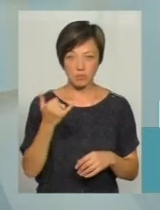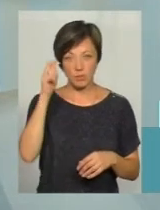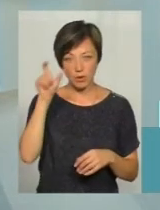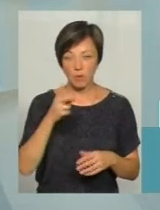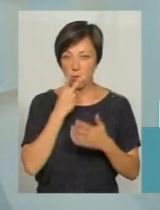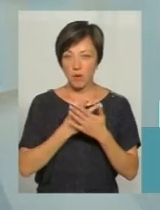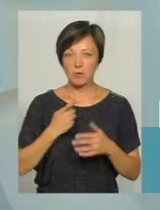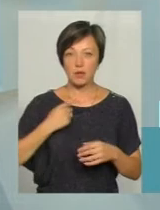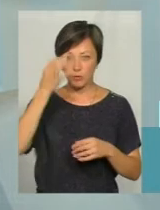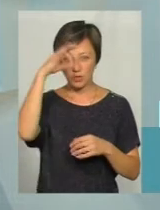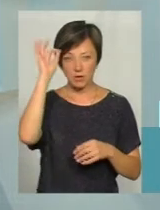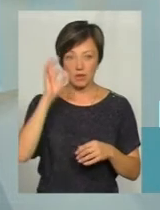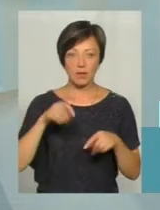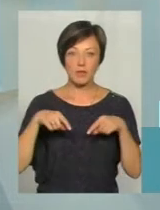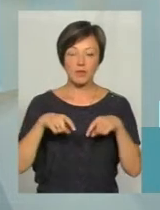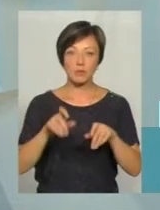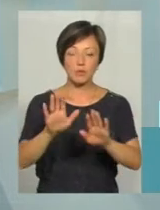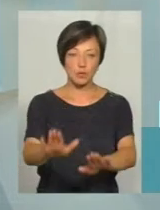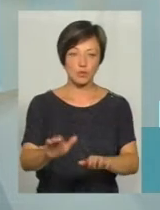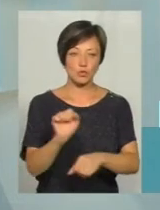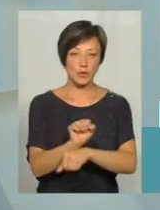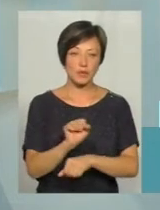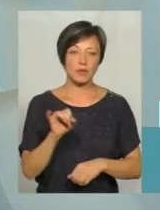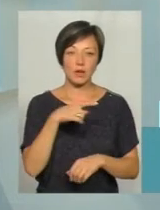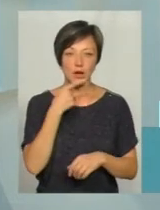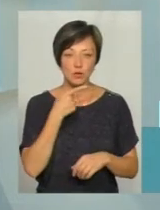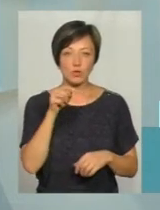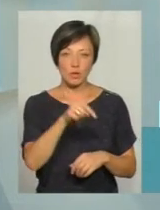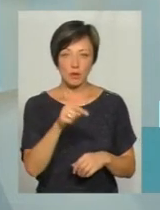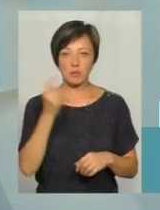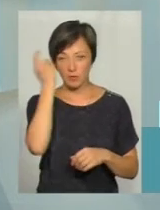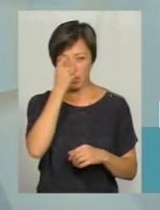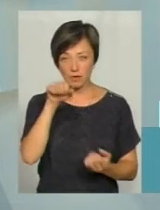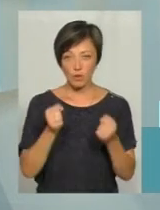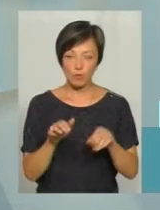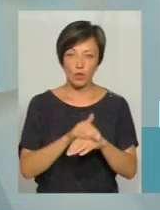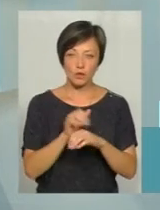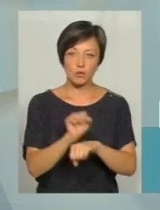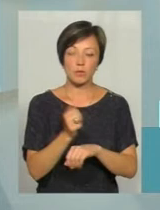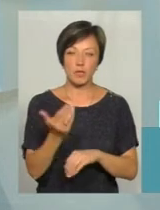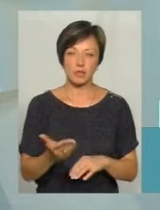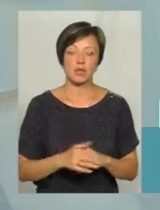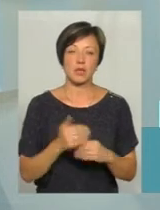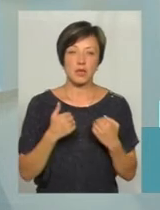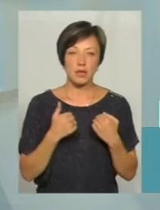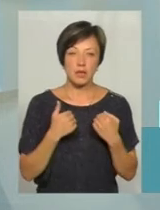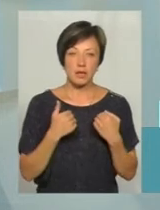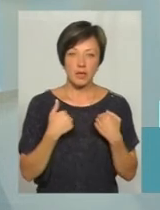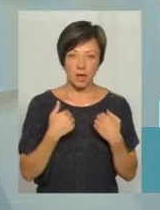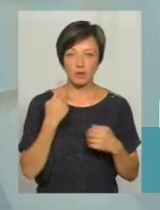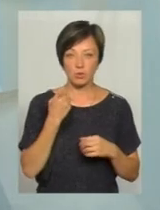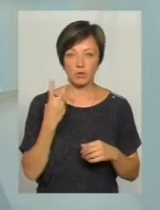побачився патрульний автомобіль, просто вибіг і нас зупинив, кажучи, що там не тверезий водій, будь ласка, зупиніть його. Я вже на 102 телефоную,